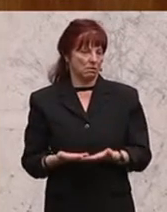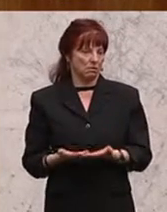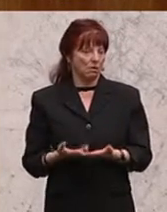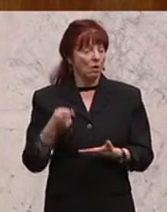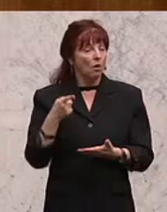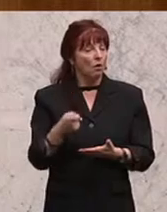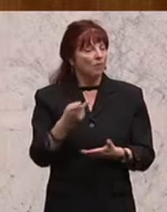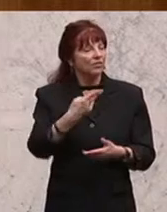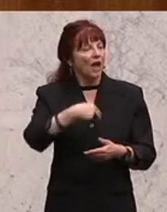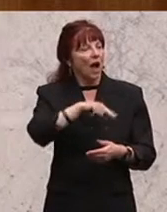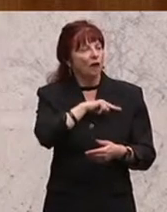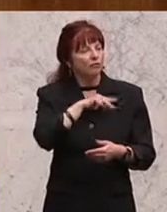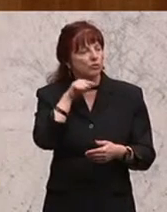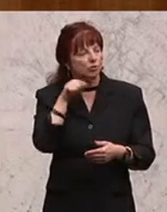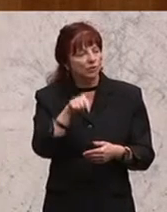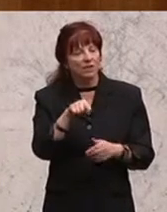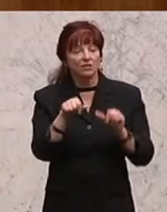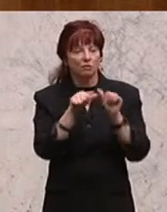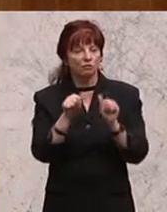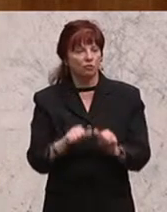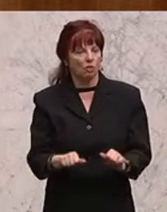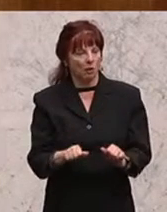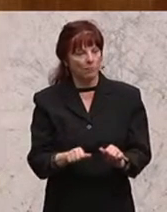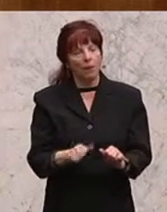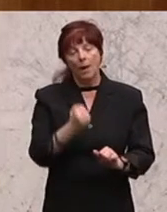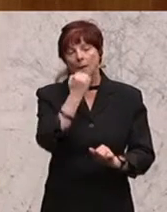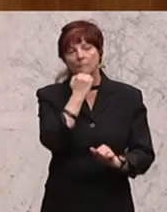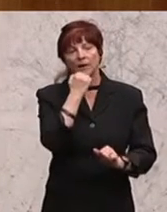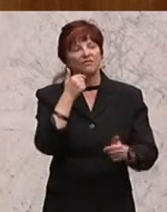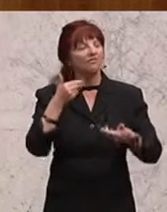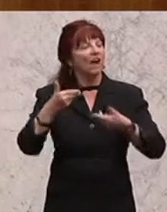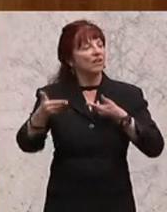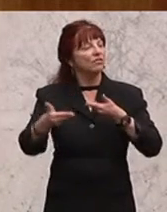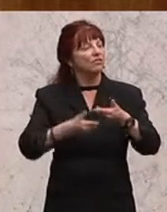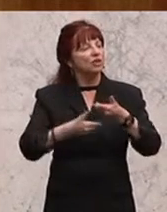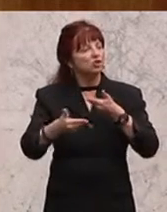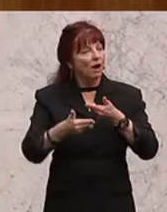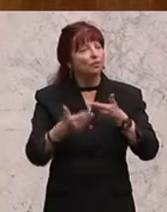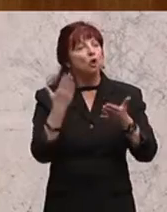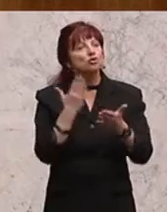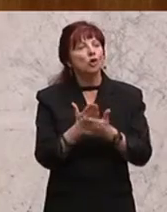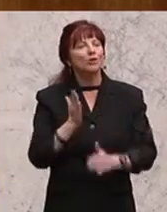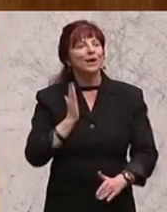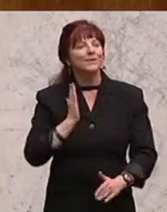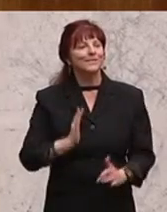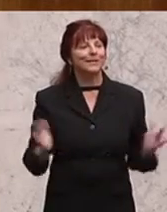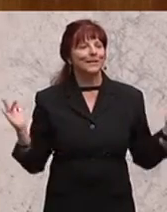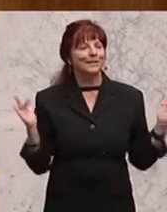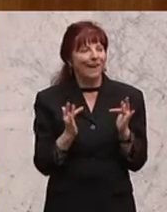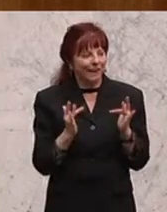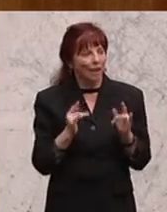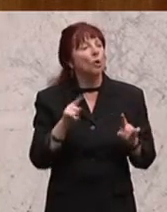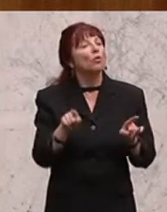dieser Form, ich zitiere, eine Haftung in dieser Form, wäre in der Privatwirtschaft wahrscheinlich sittenwidrig und ungültig. Genauso ist es.